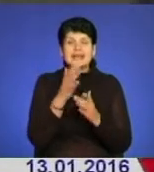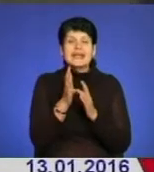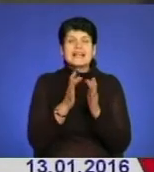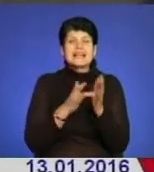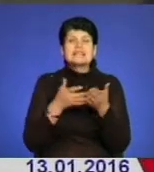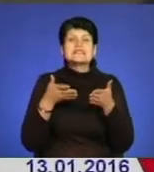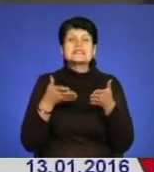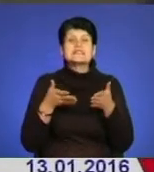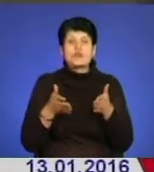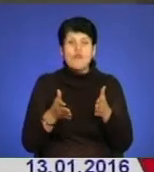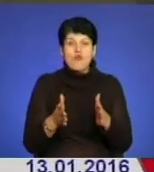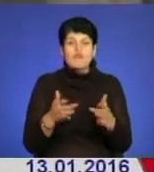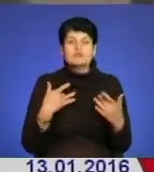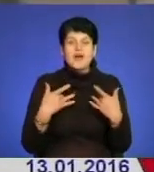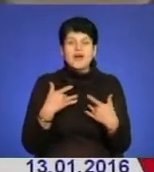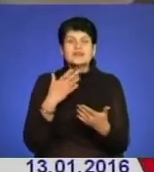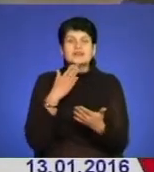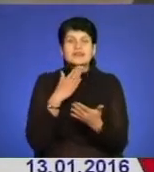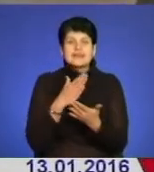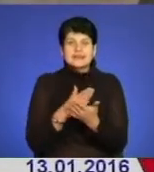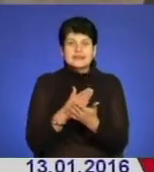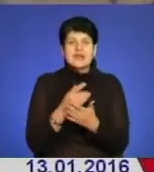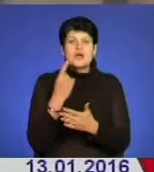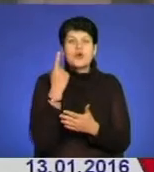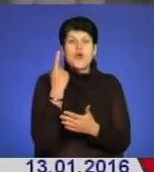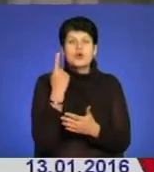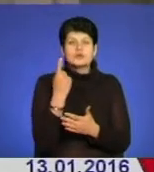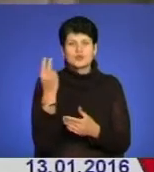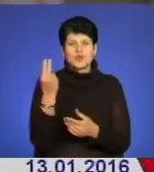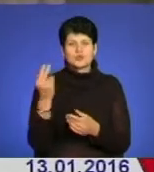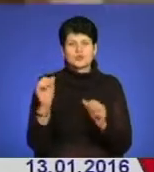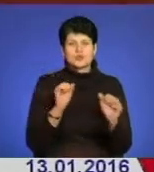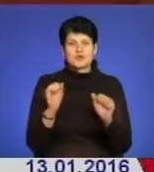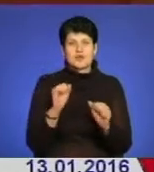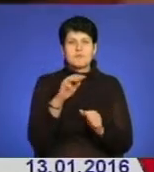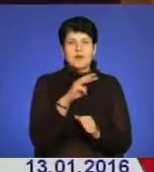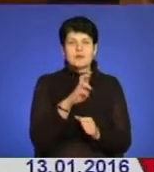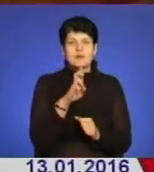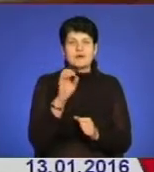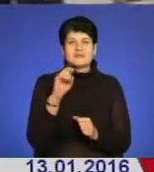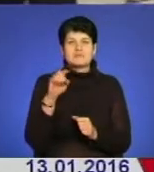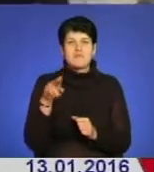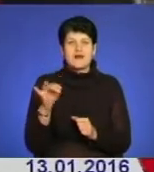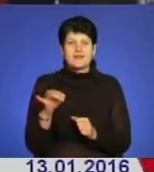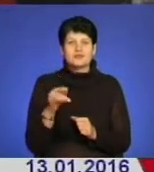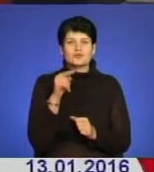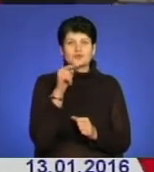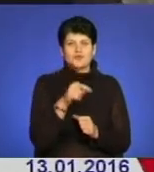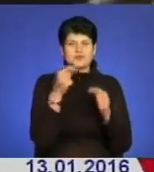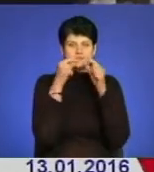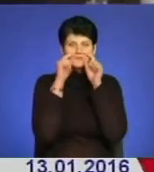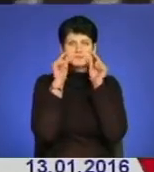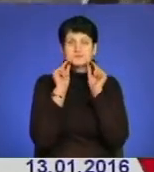Різдвяні свята, в театрі є один художній керівник Михайло Беспалько. Ось він тут гусар з вусами.